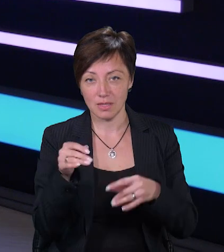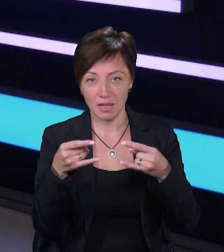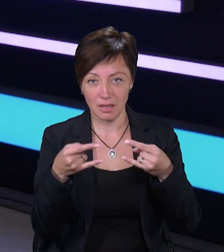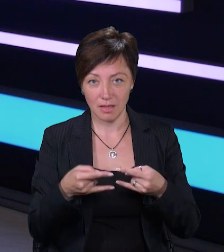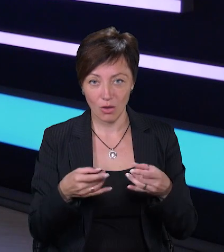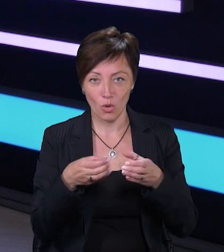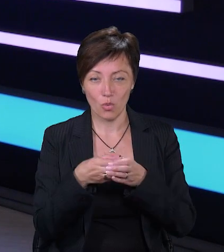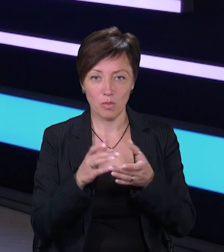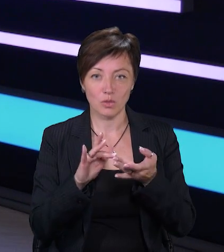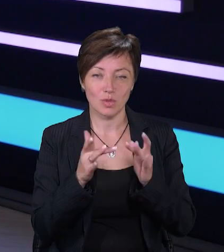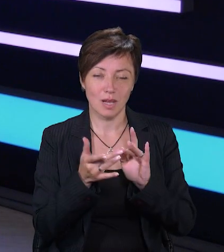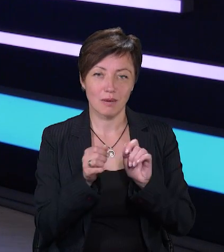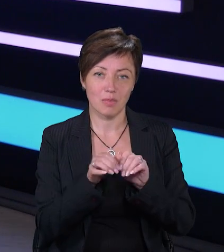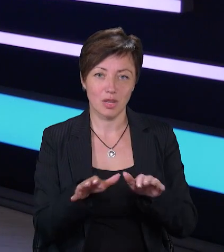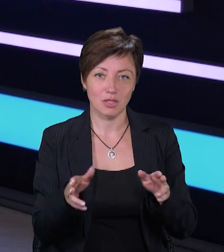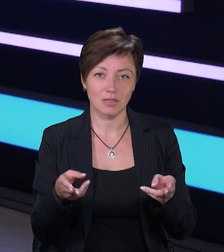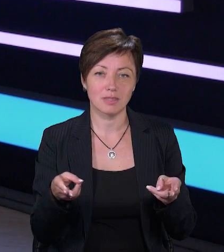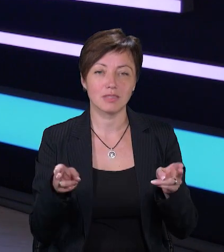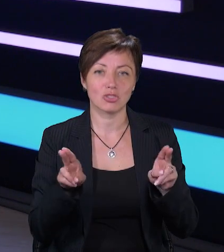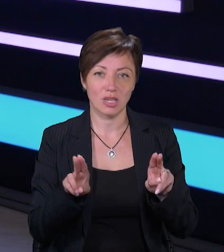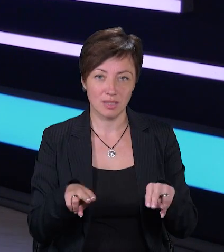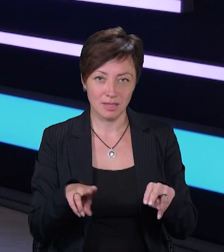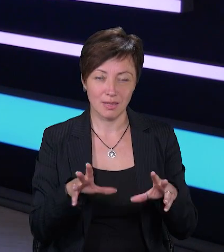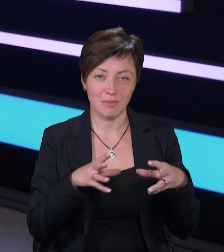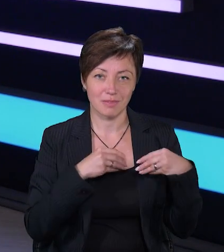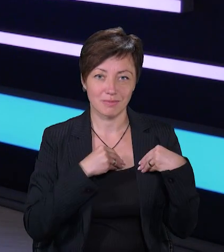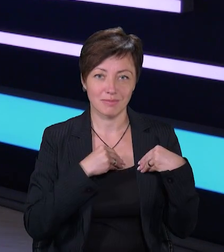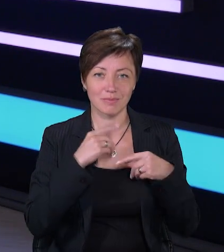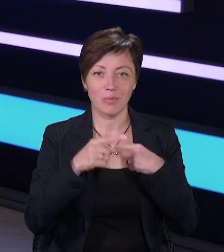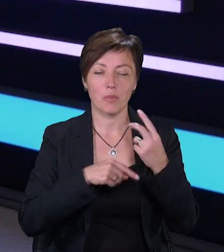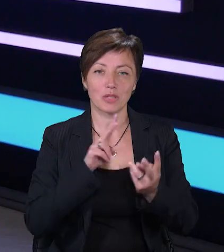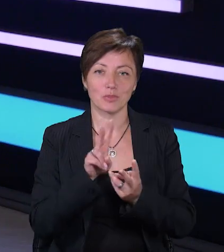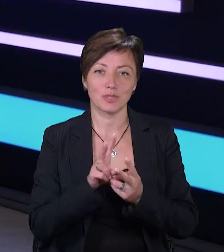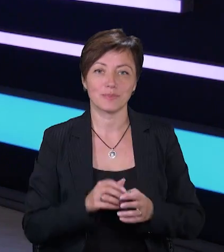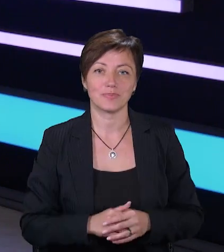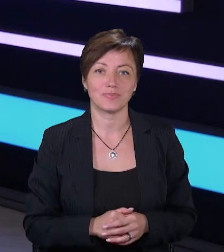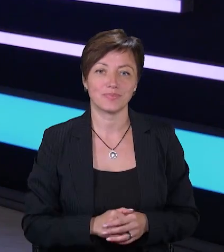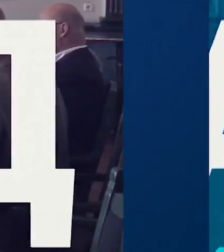каналу та у групах у соціальних мережах. Залишайтеся з нами, побачимося!